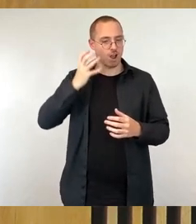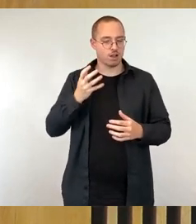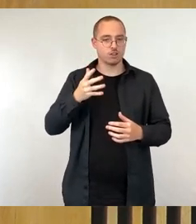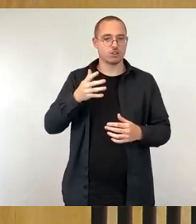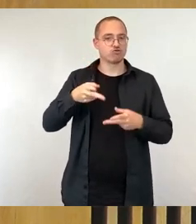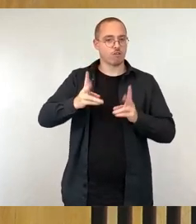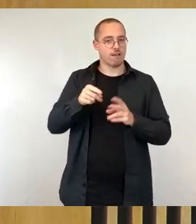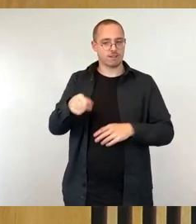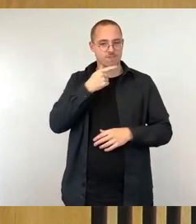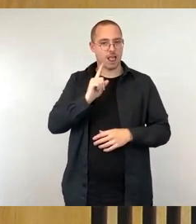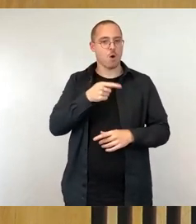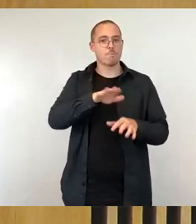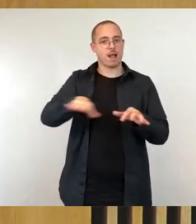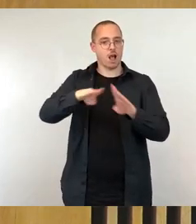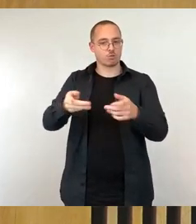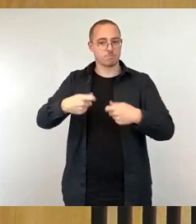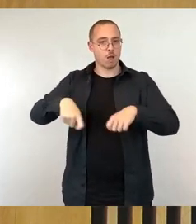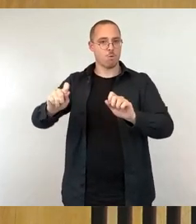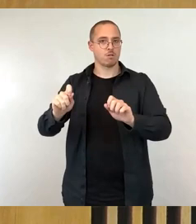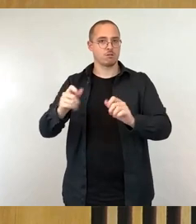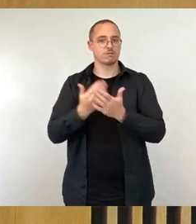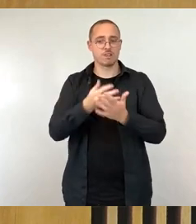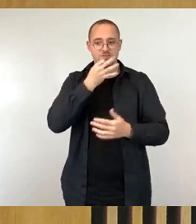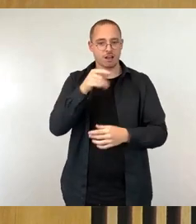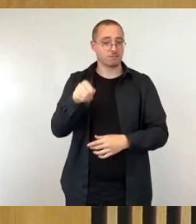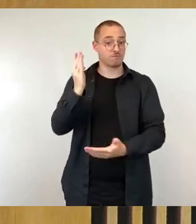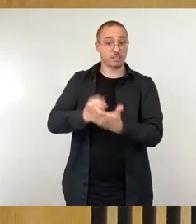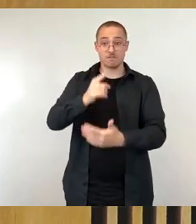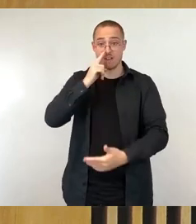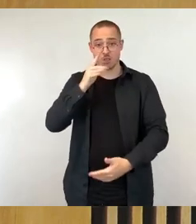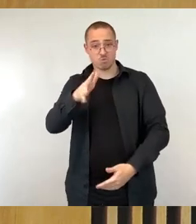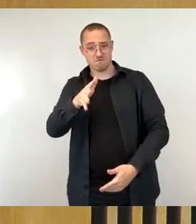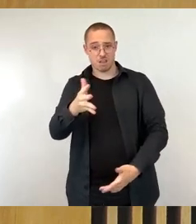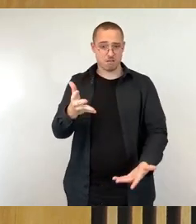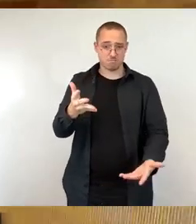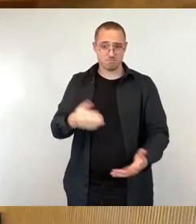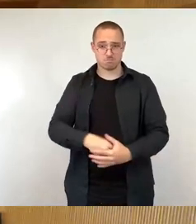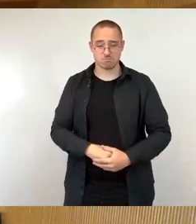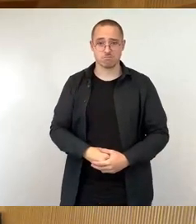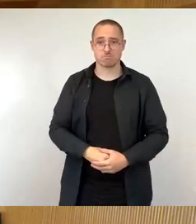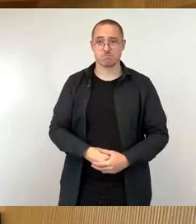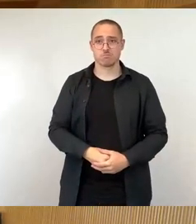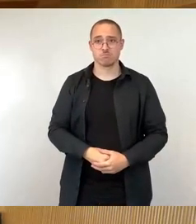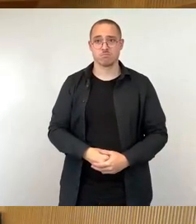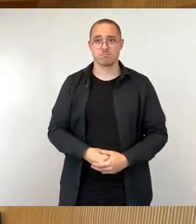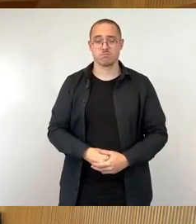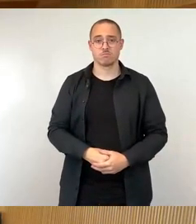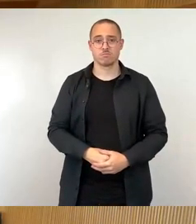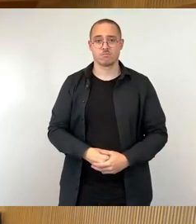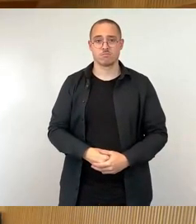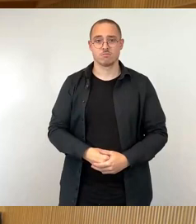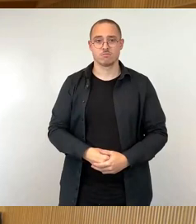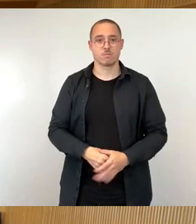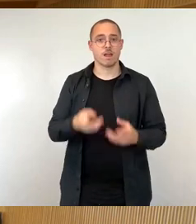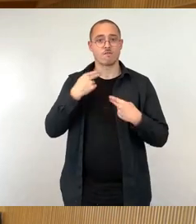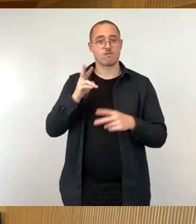damit rechnen, dass dieses Parkhaus vielleicht fertig ist und genutzt werden kann? Die Beantwortung übernimmt der Kollege